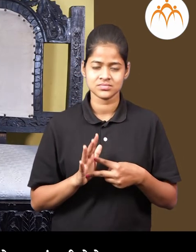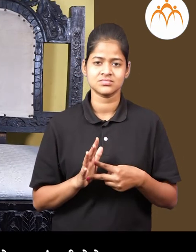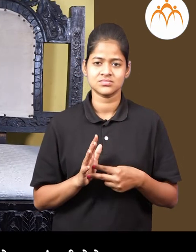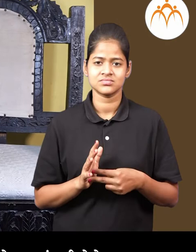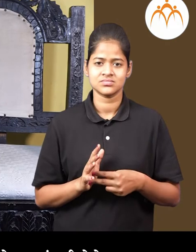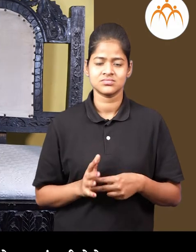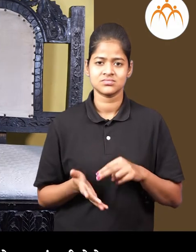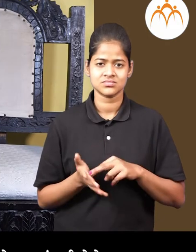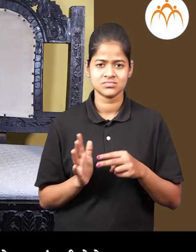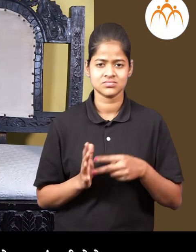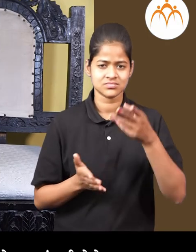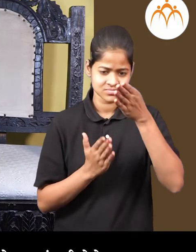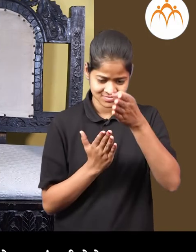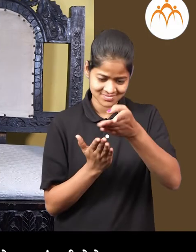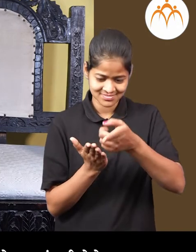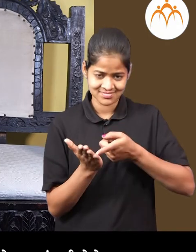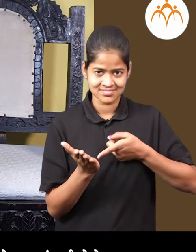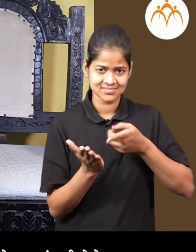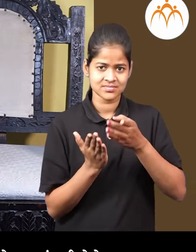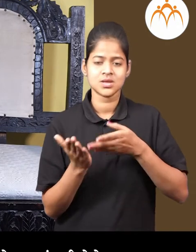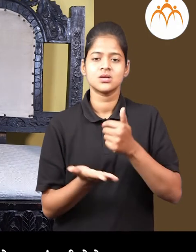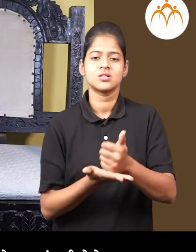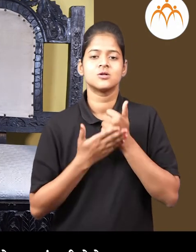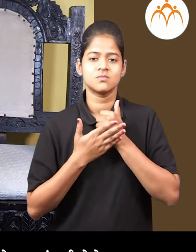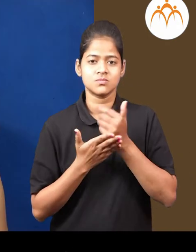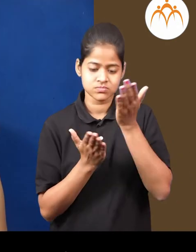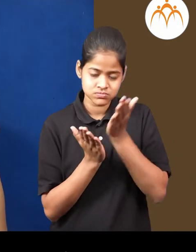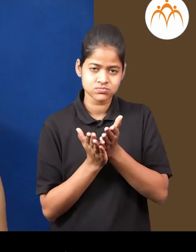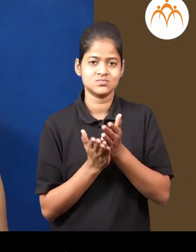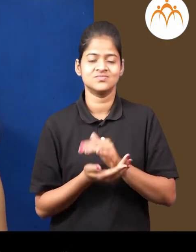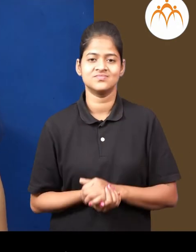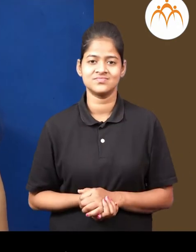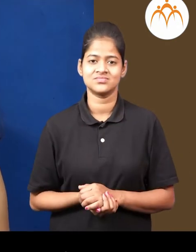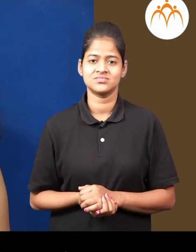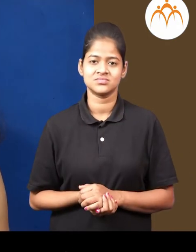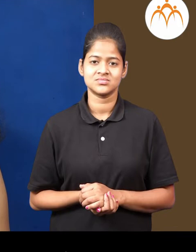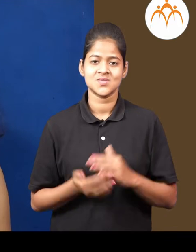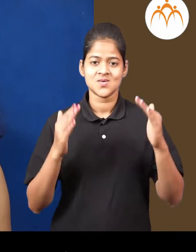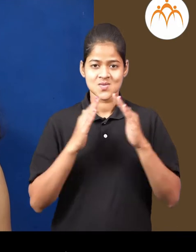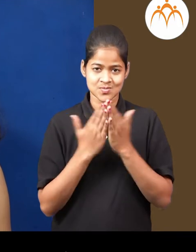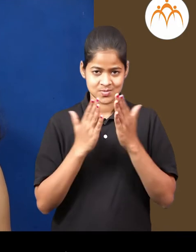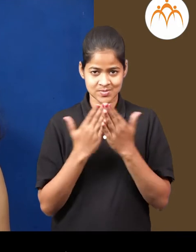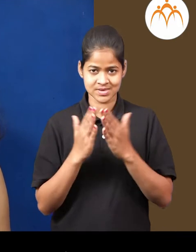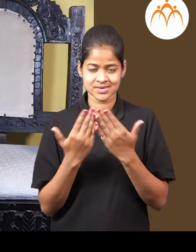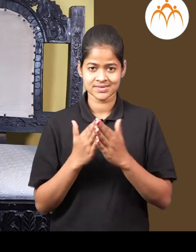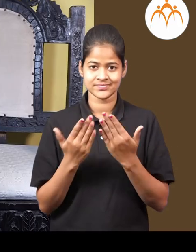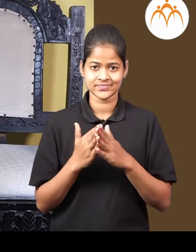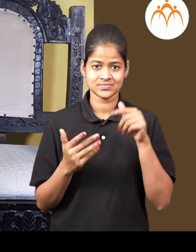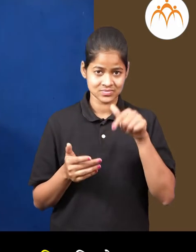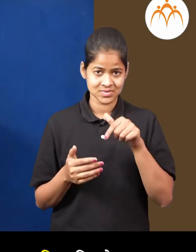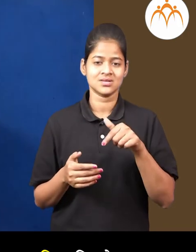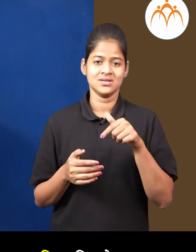या नक्षी साथी सममीती या रेशेचा संदर्ब भगेते। बाबा, मैं पुस्तकातली आक्षर बगू का।